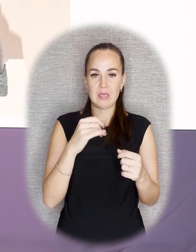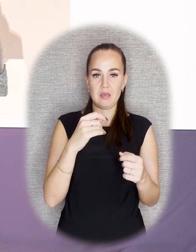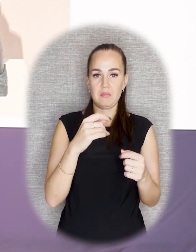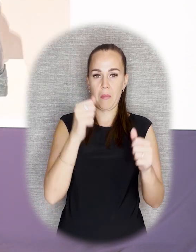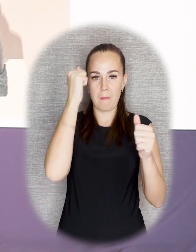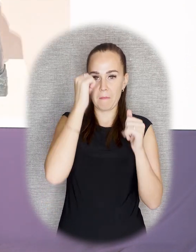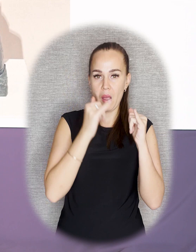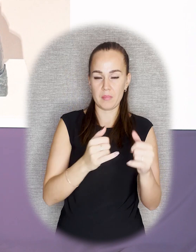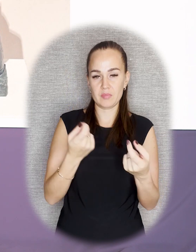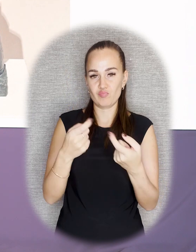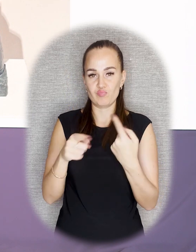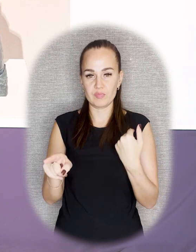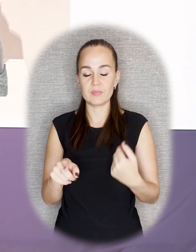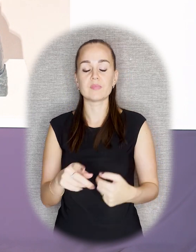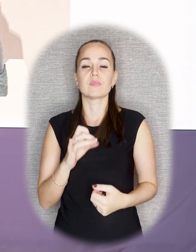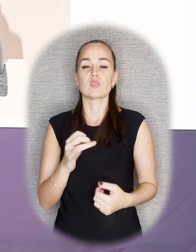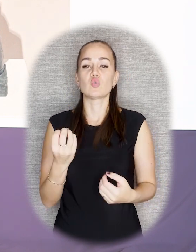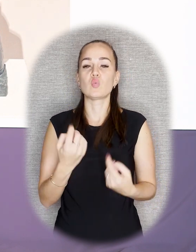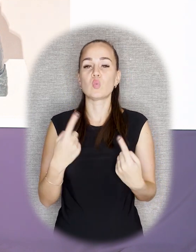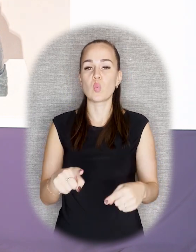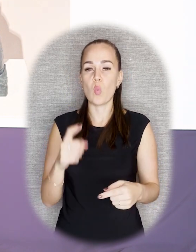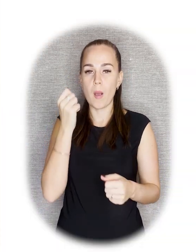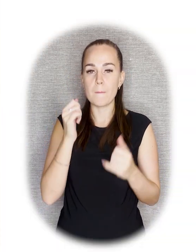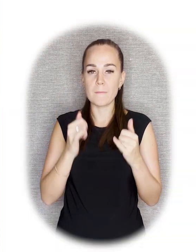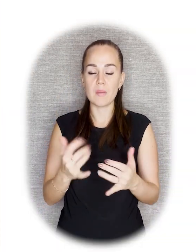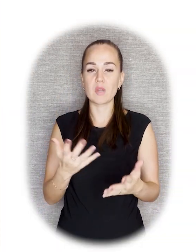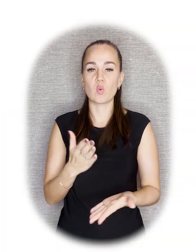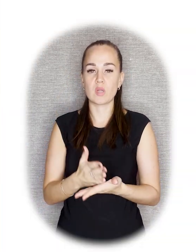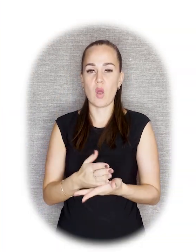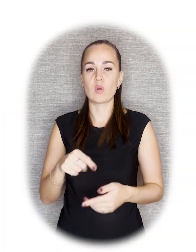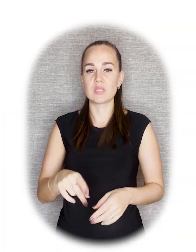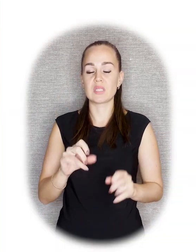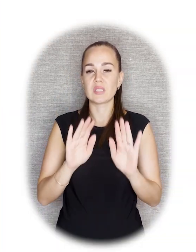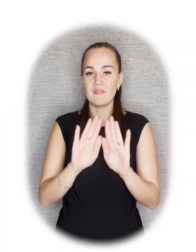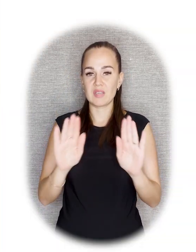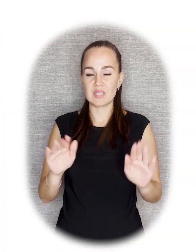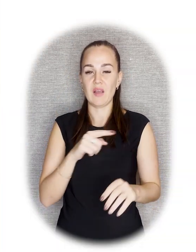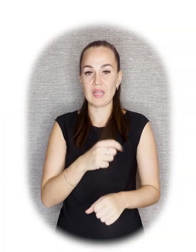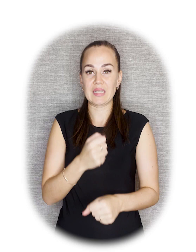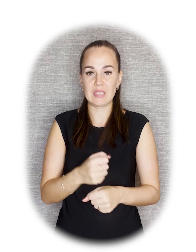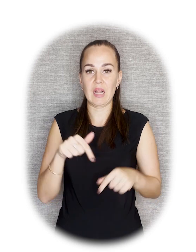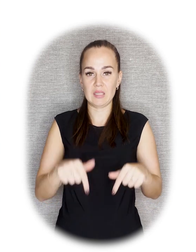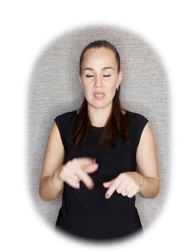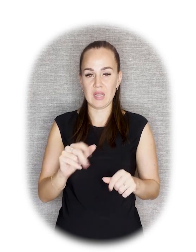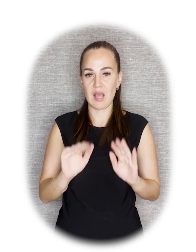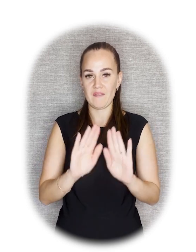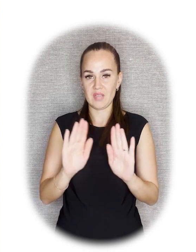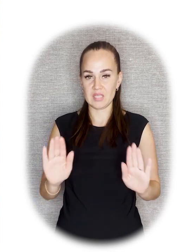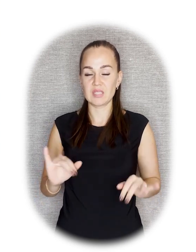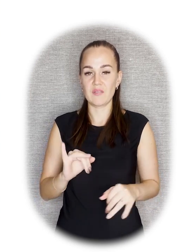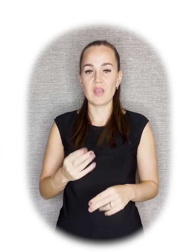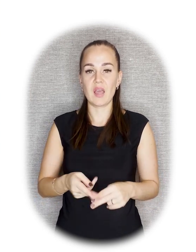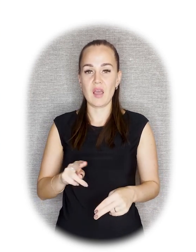И здесь я должна сказать об еще одном памятнике, который находится на выставке. Это даже фотография, которую я сделала прямо на выставке.